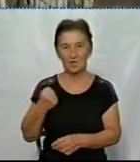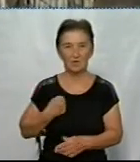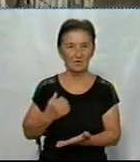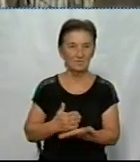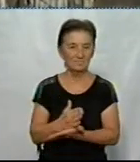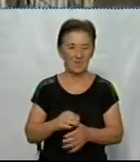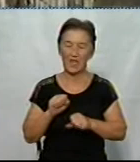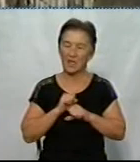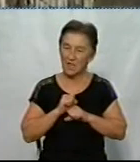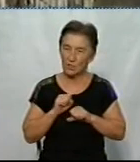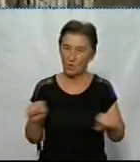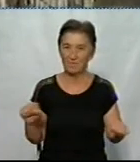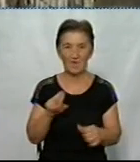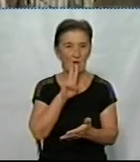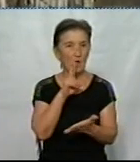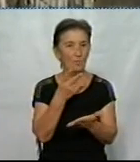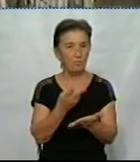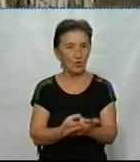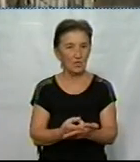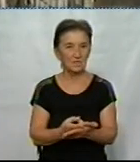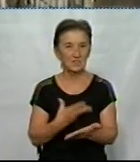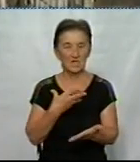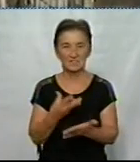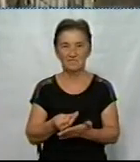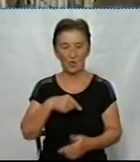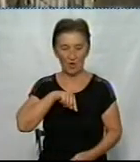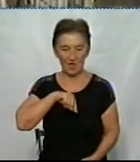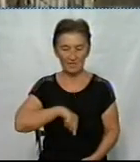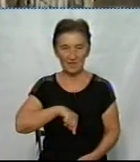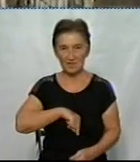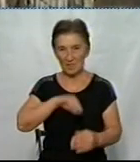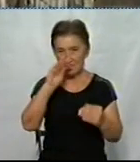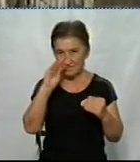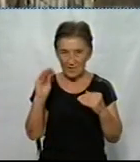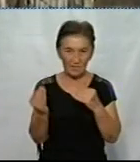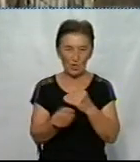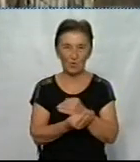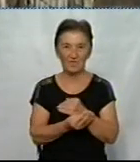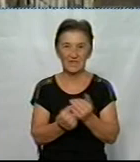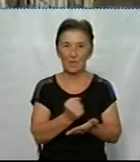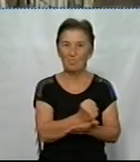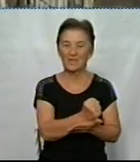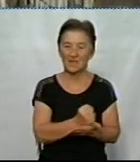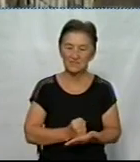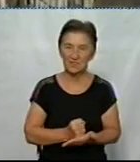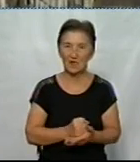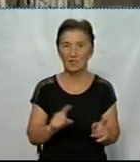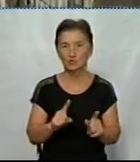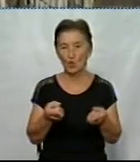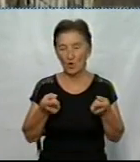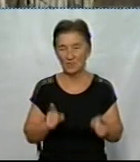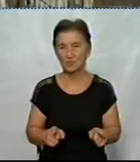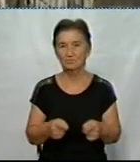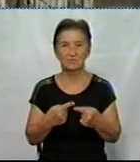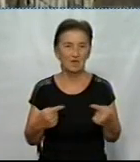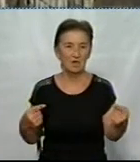багато героїв показали свій внутрішній, якийсь прихований, можливо, потенціал, тому що він дійсно прививав